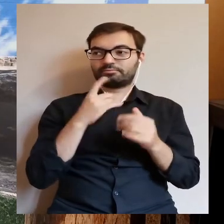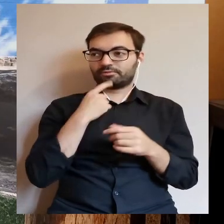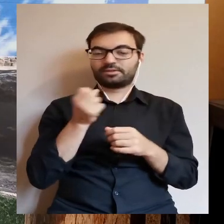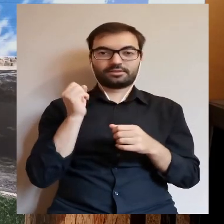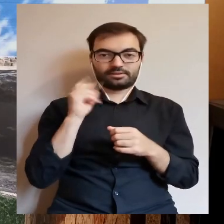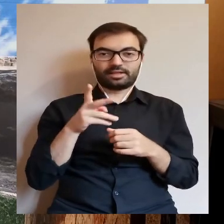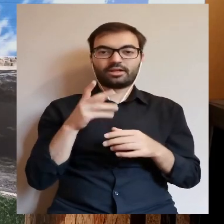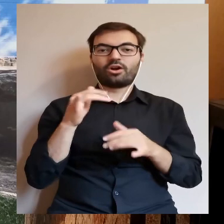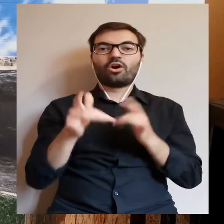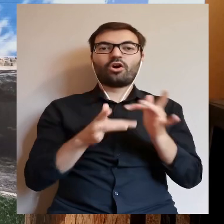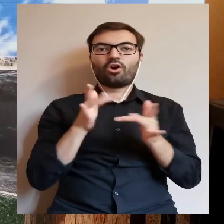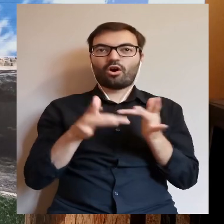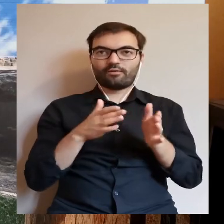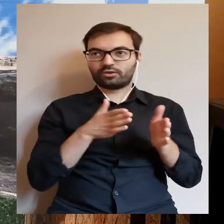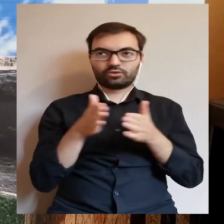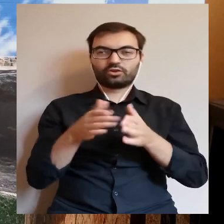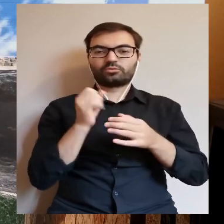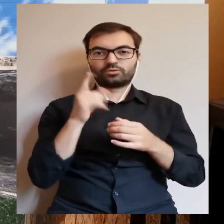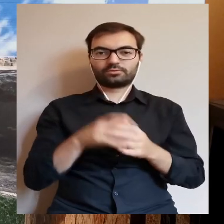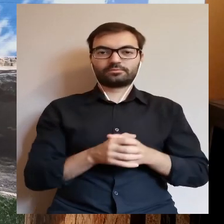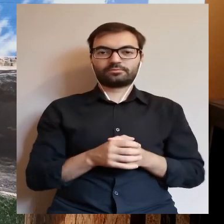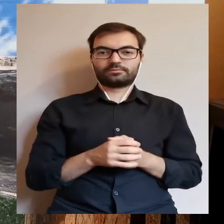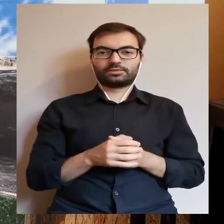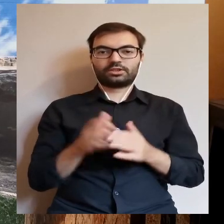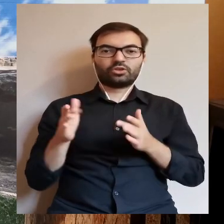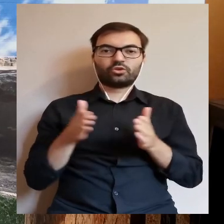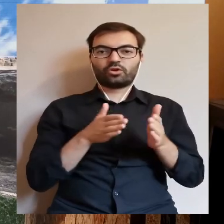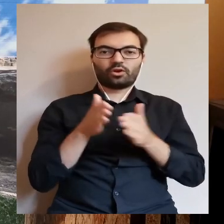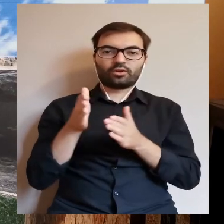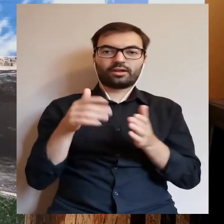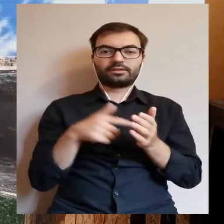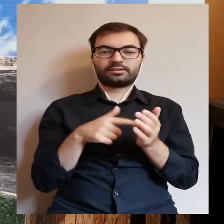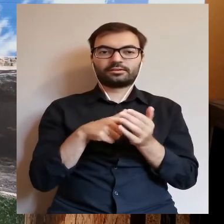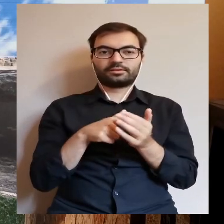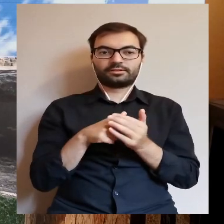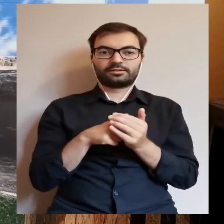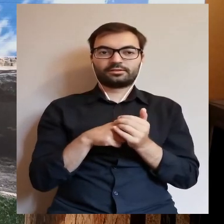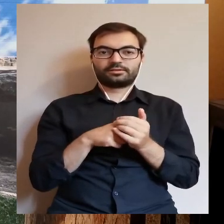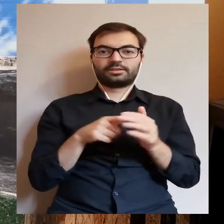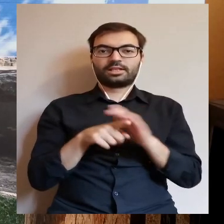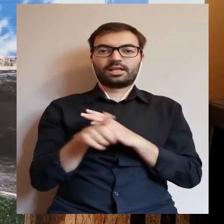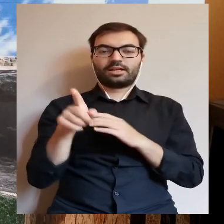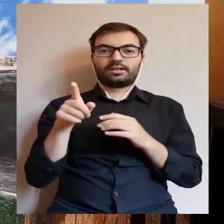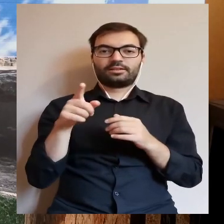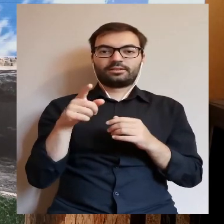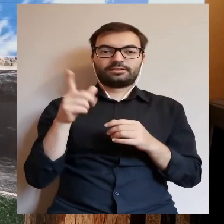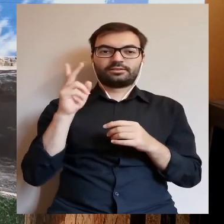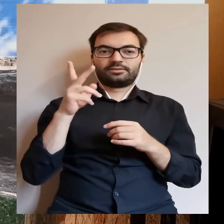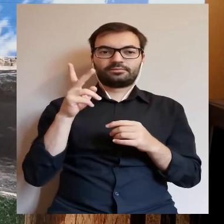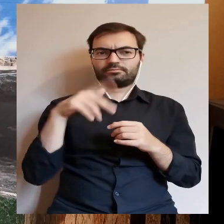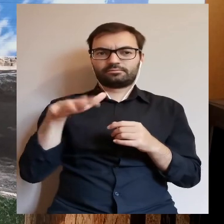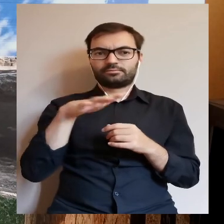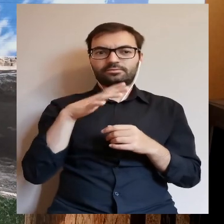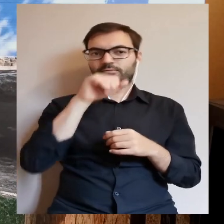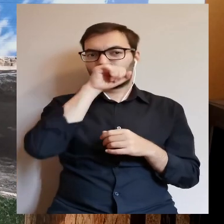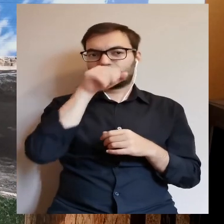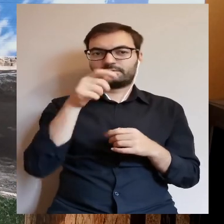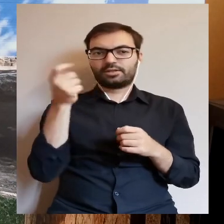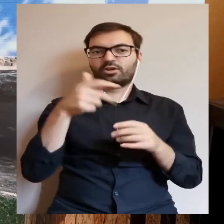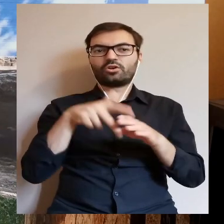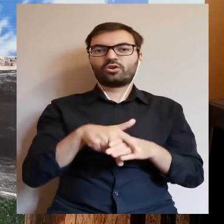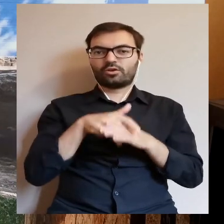powiedziałam? No tak, szlaki rowerowe i szlaki dla tych, którzy